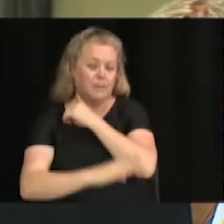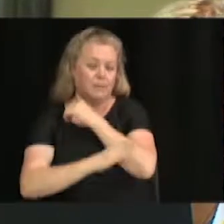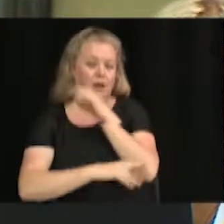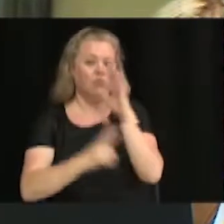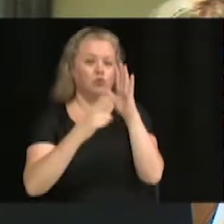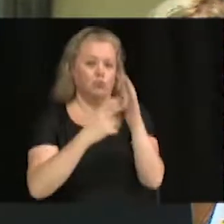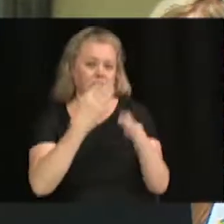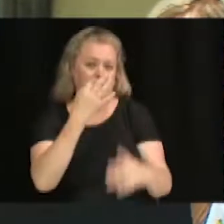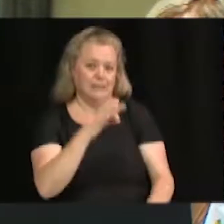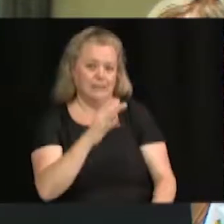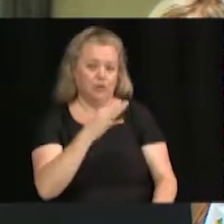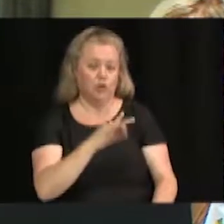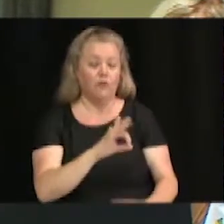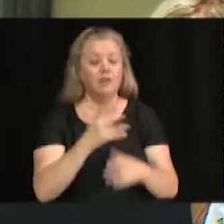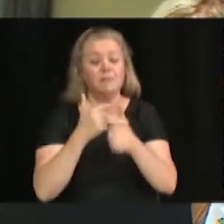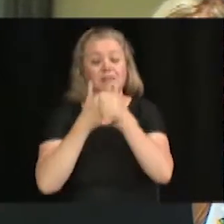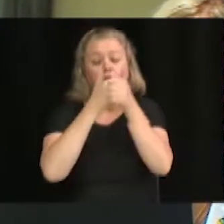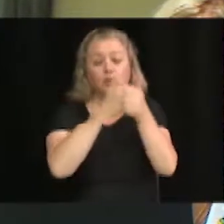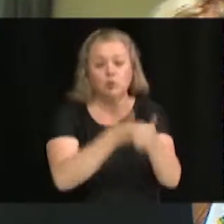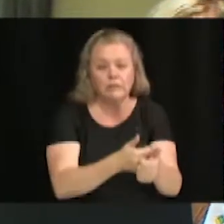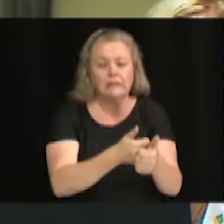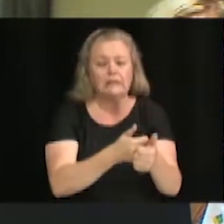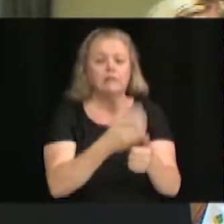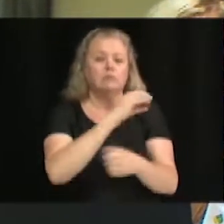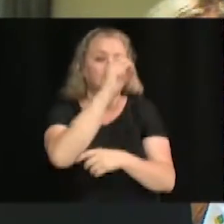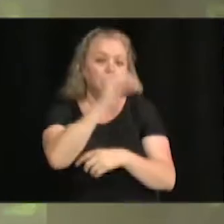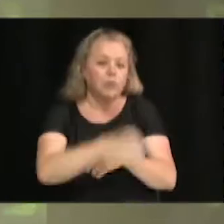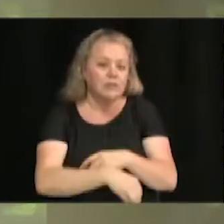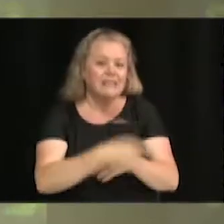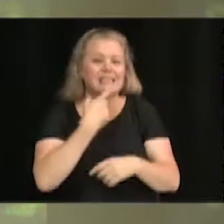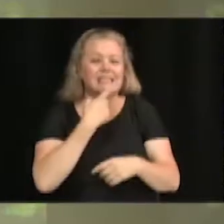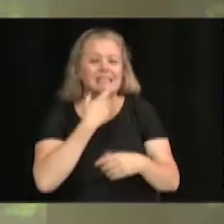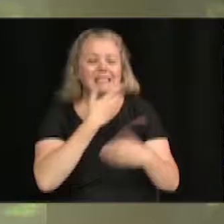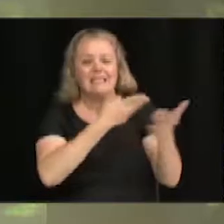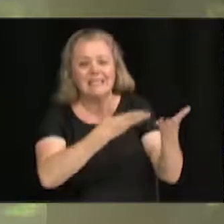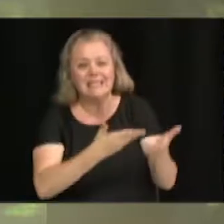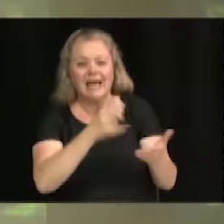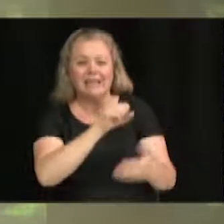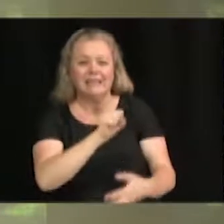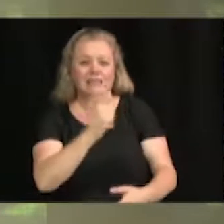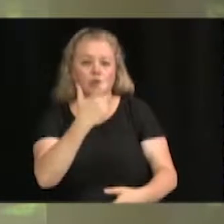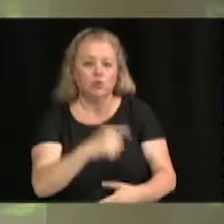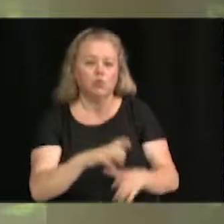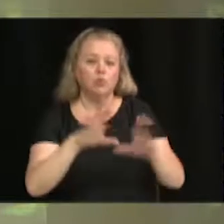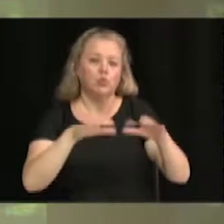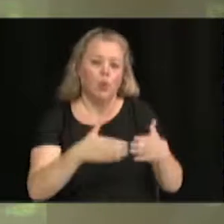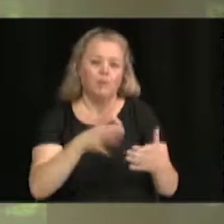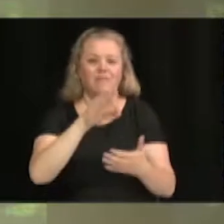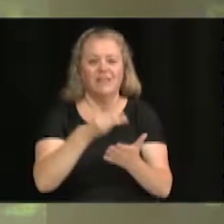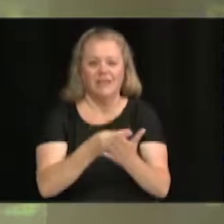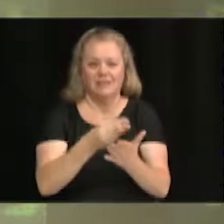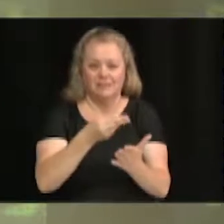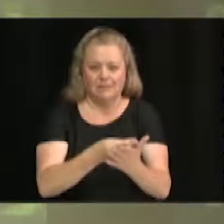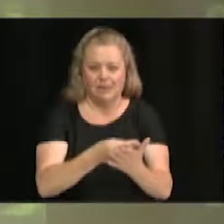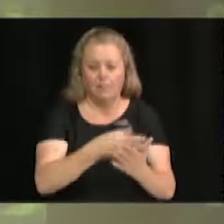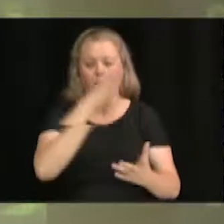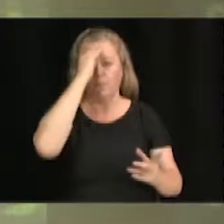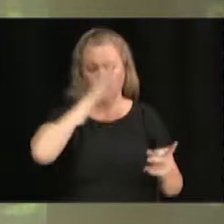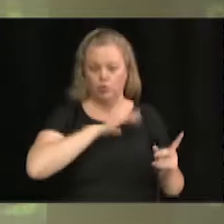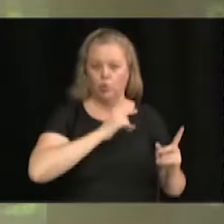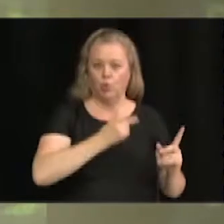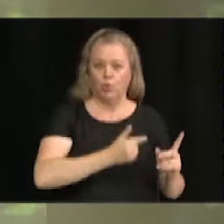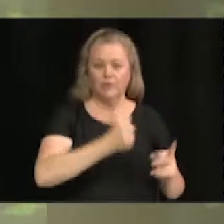déposés par SSQ Groupe financier. M. Gauthier, Mme Pilon. 15.3.